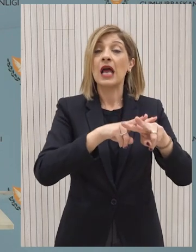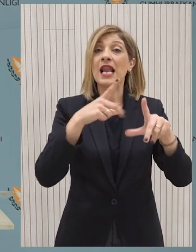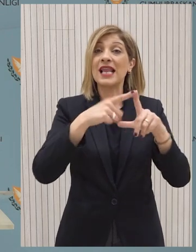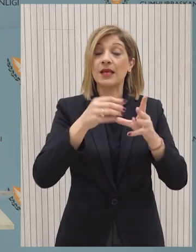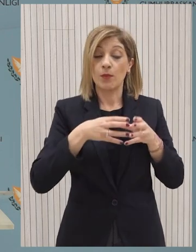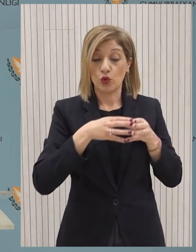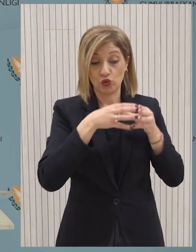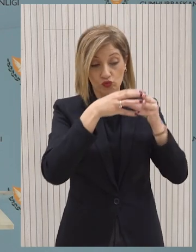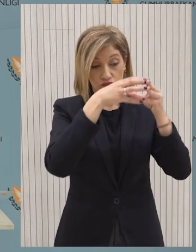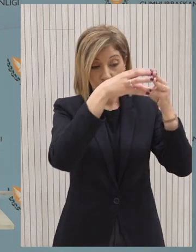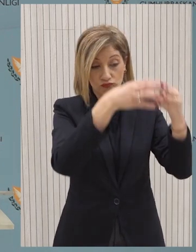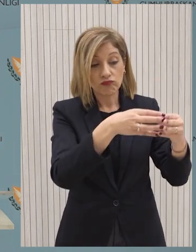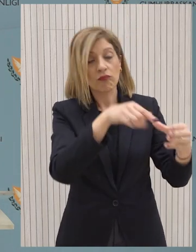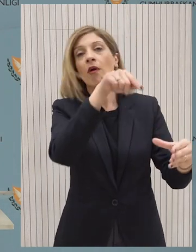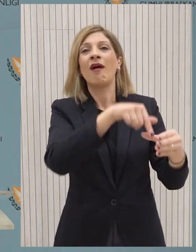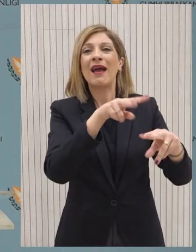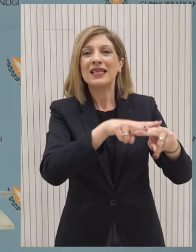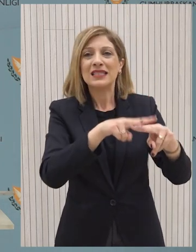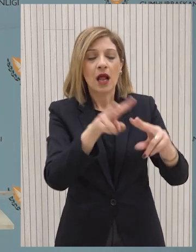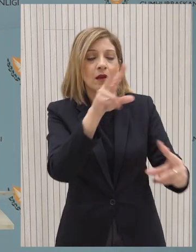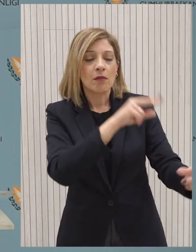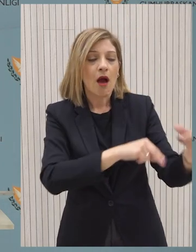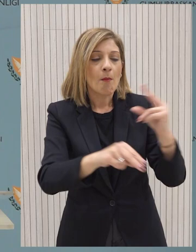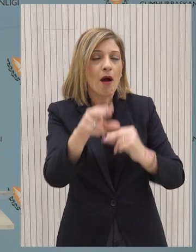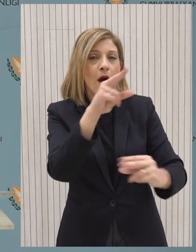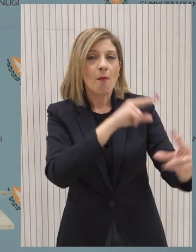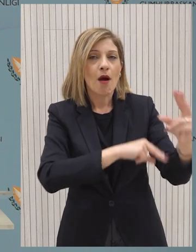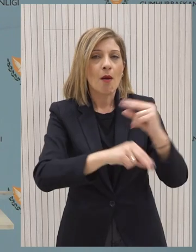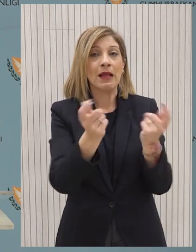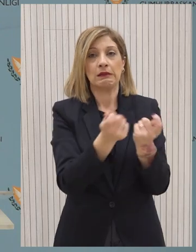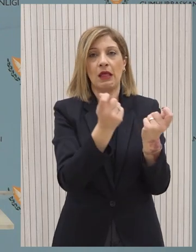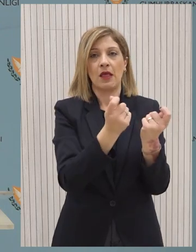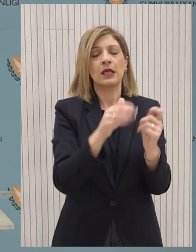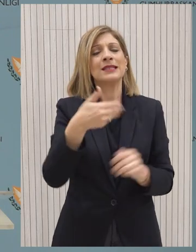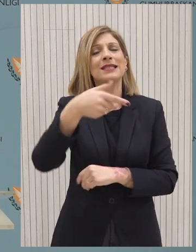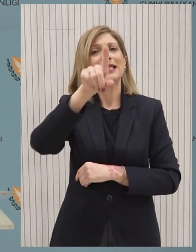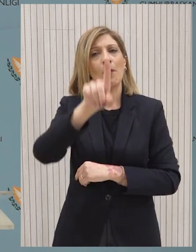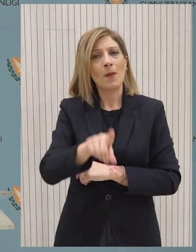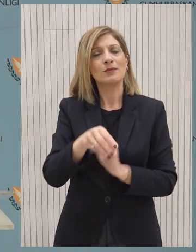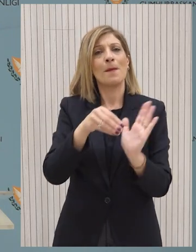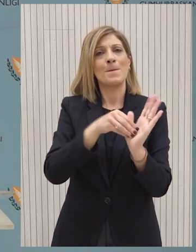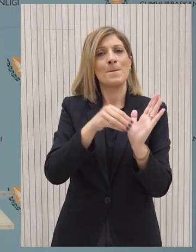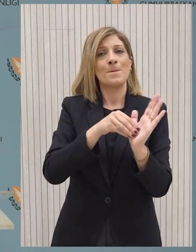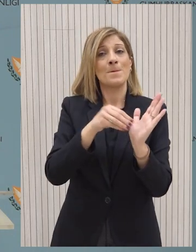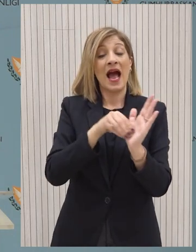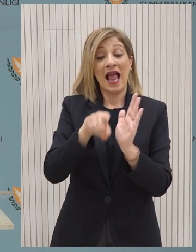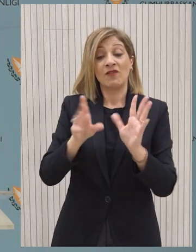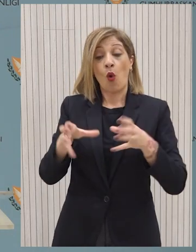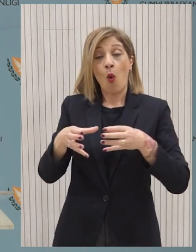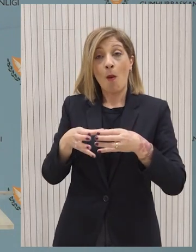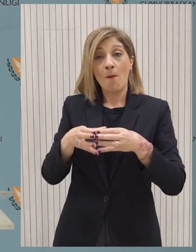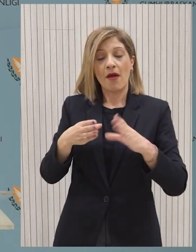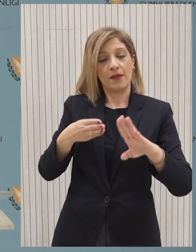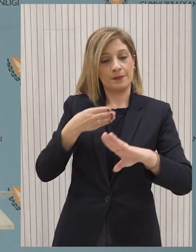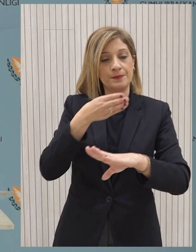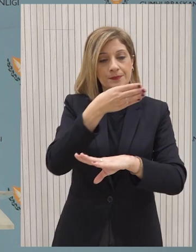υπάρξει και σχετική ανακοίνωση. Θα μεταβεί εκ νέου αυτή η ομάδα τεχνοκρατών μαζί με τον Υπουργό Εξωτερικό και αντιλαμβάνεστε ότι